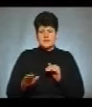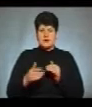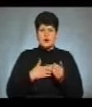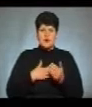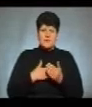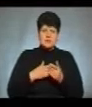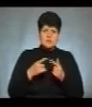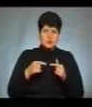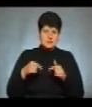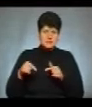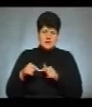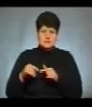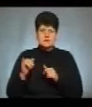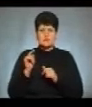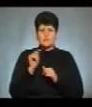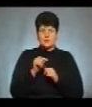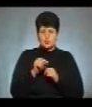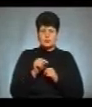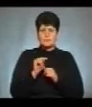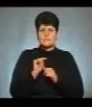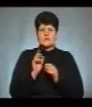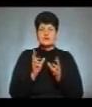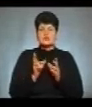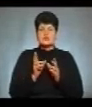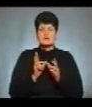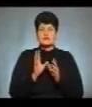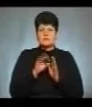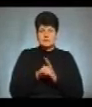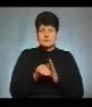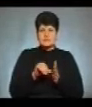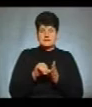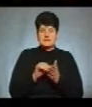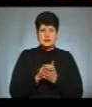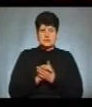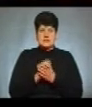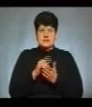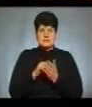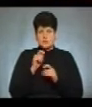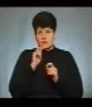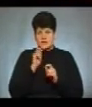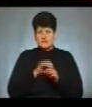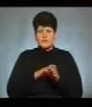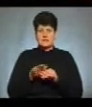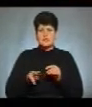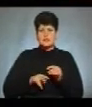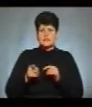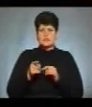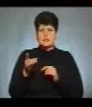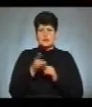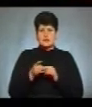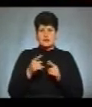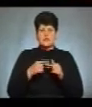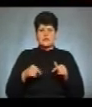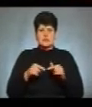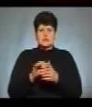організацій і у тому числі представники Асоціації міста України. Виконавчий директор Тернопільського регіонального